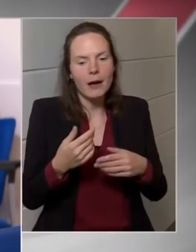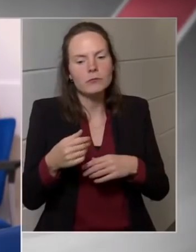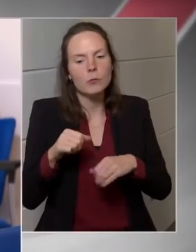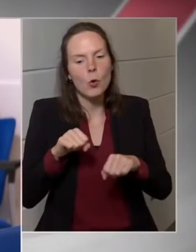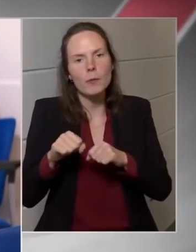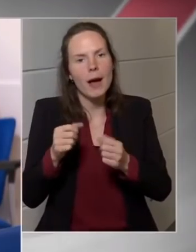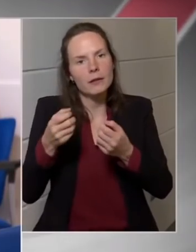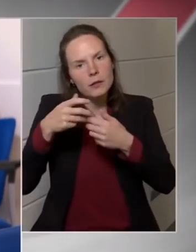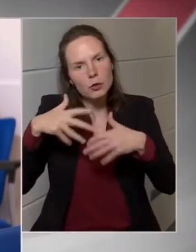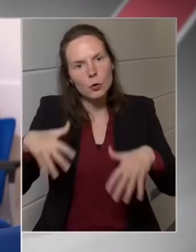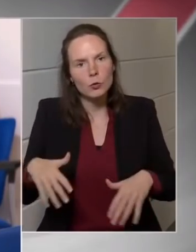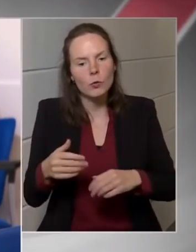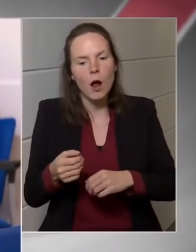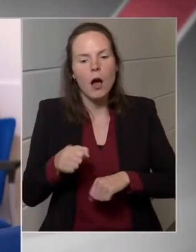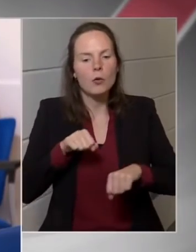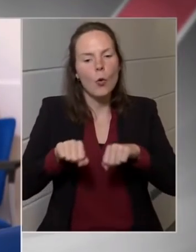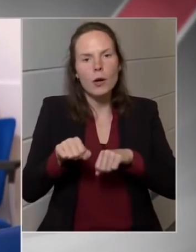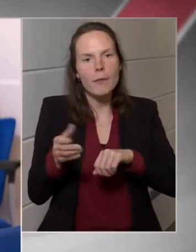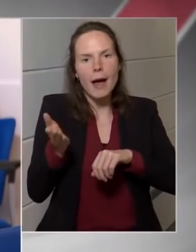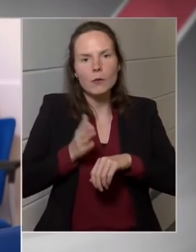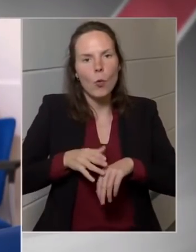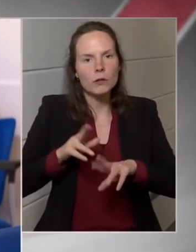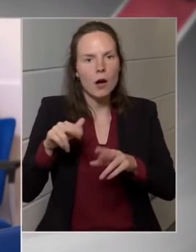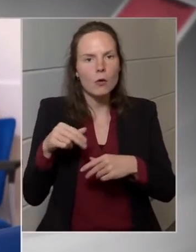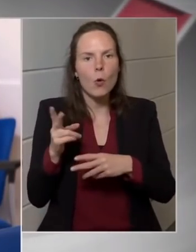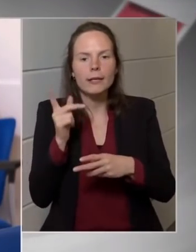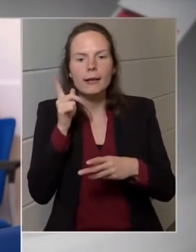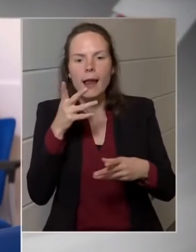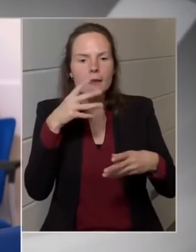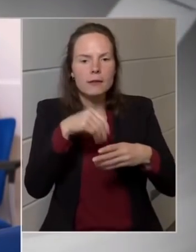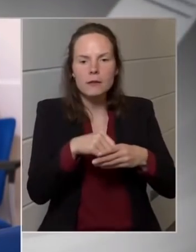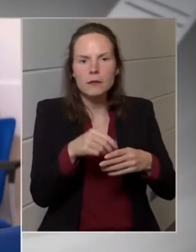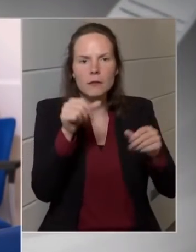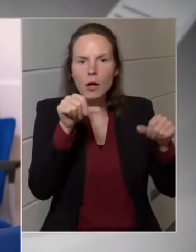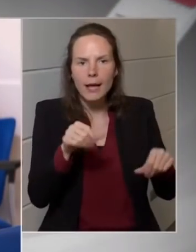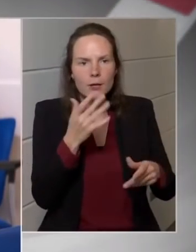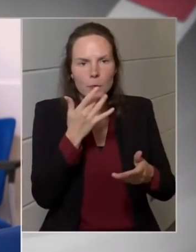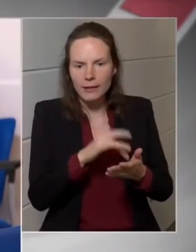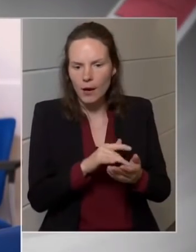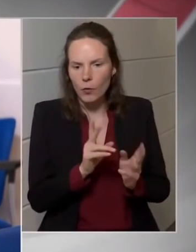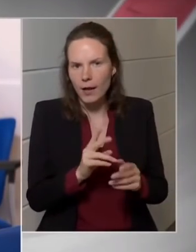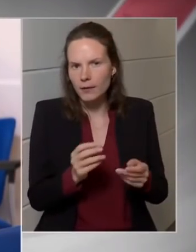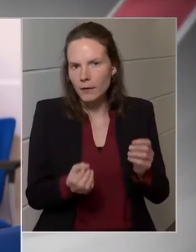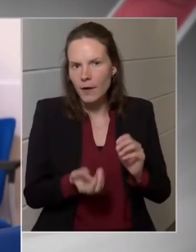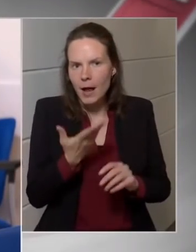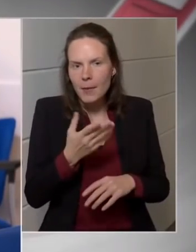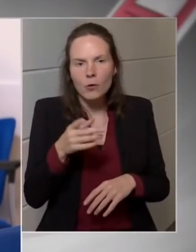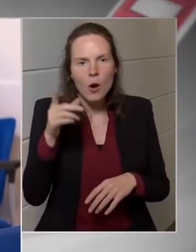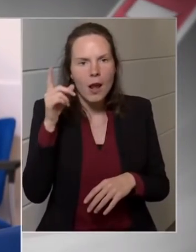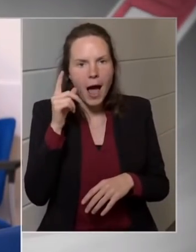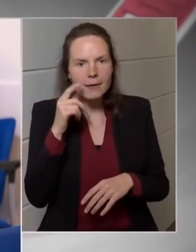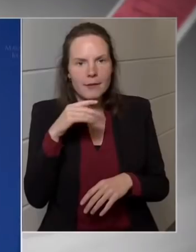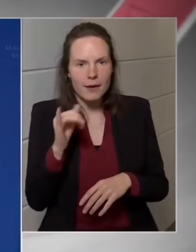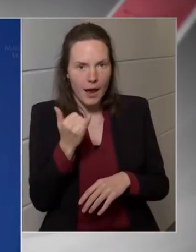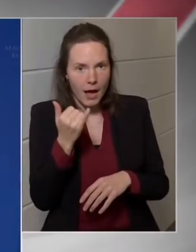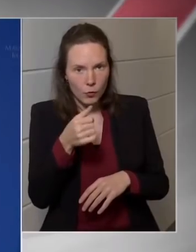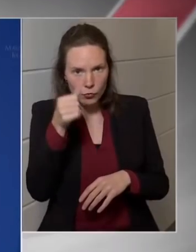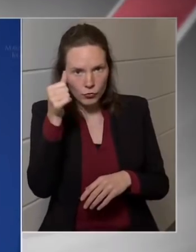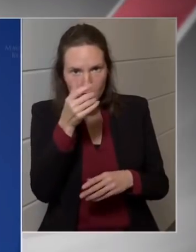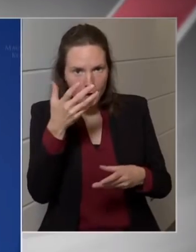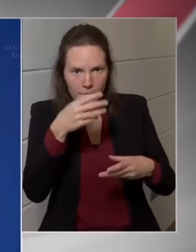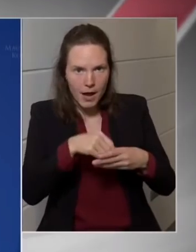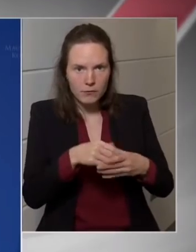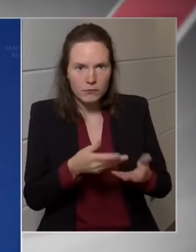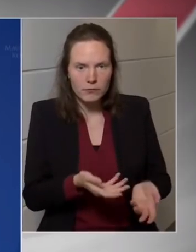kormány oldalról kik lesznek most bent ebben a tanácsban? Például itt felmerülhet-e Lázár János neve ebben a